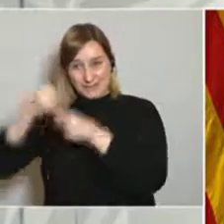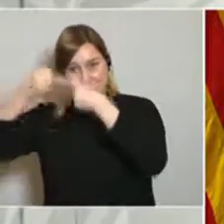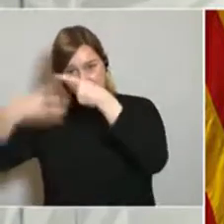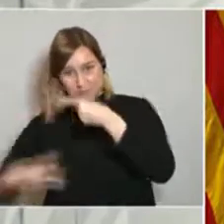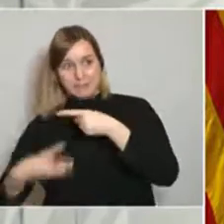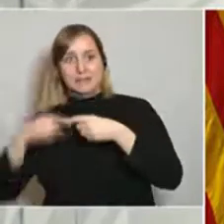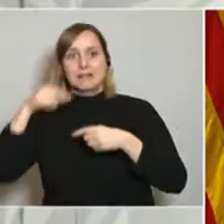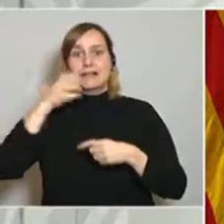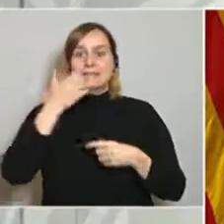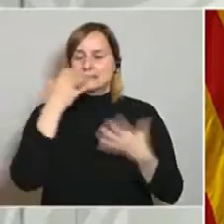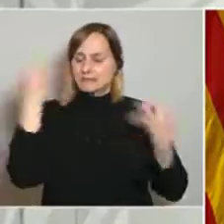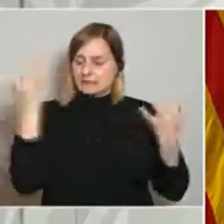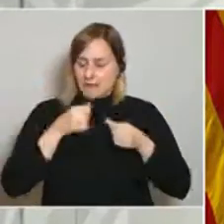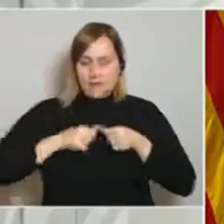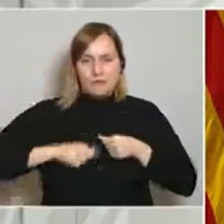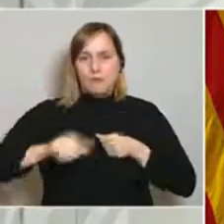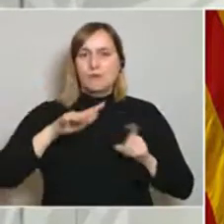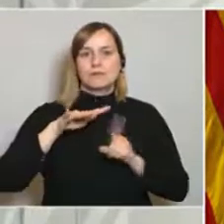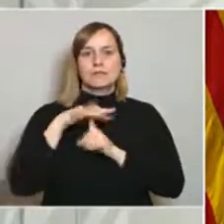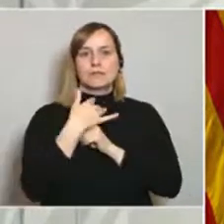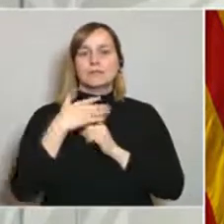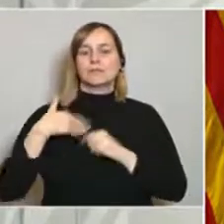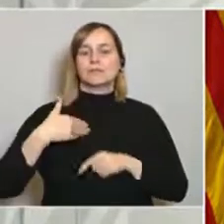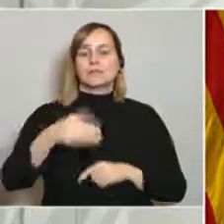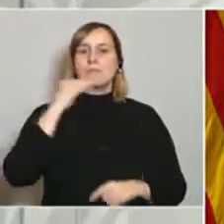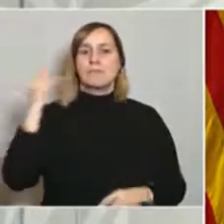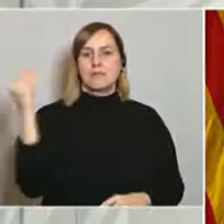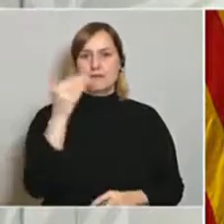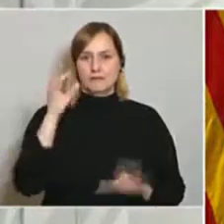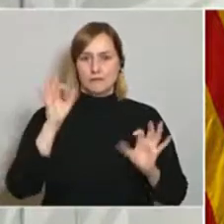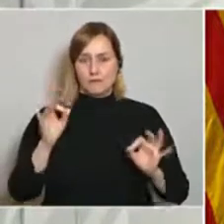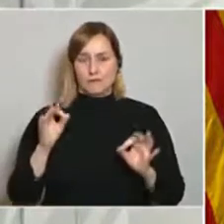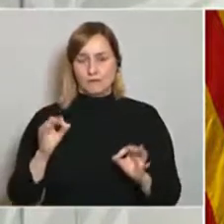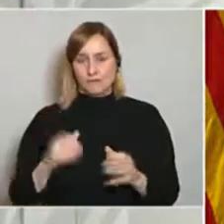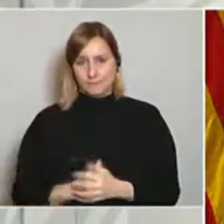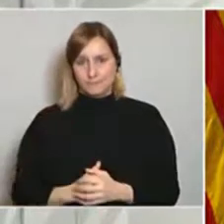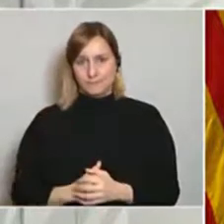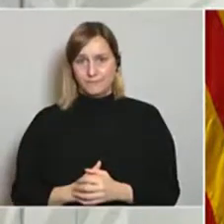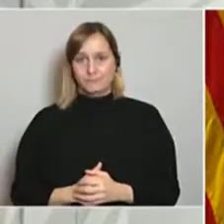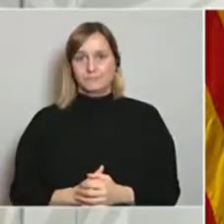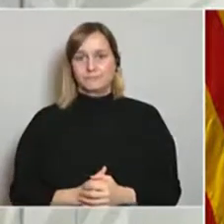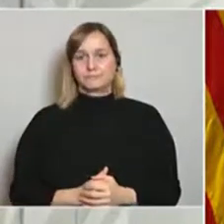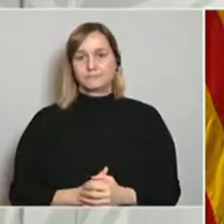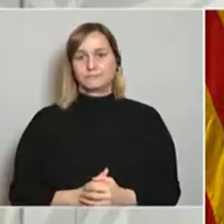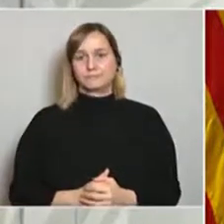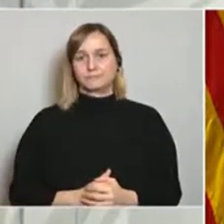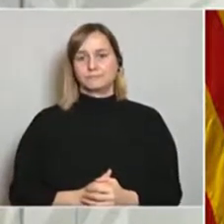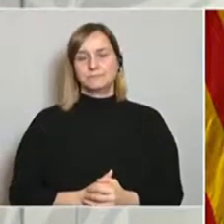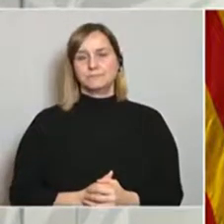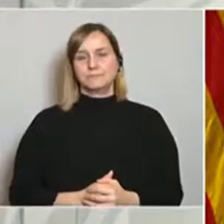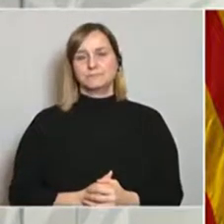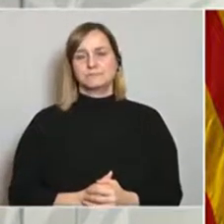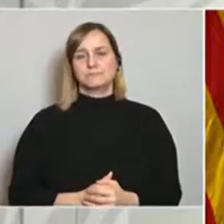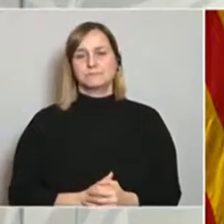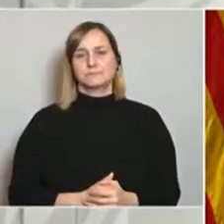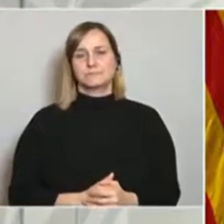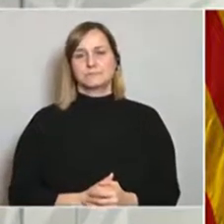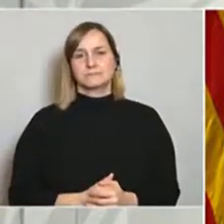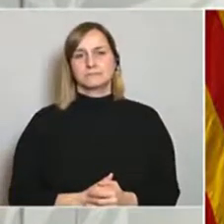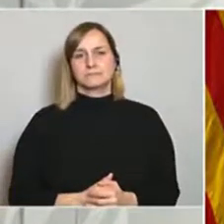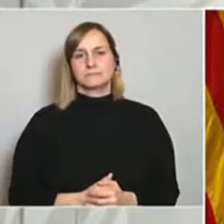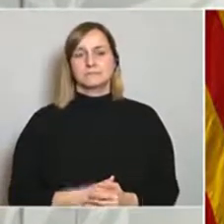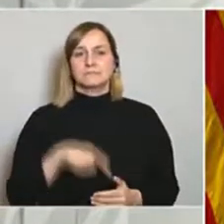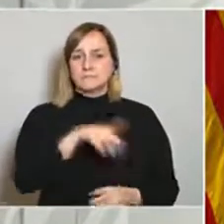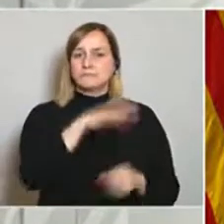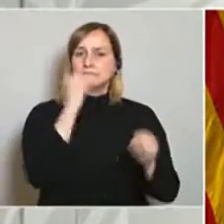situació podrà anar millorant en els propers dies i setmanes. És molt important aquesta tasca,